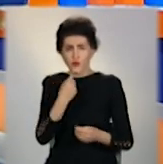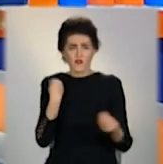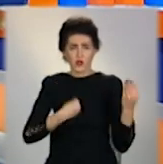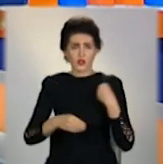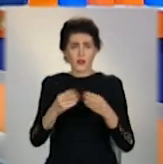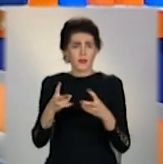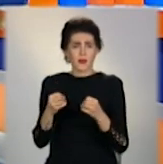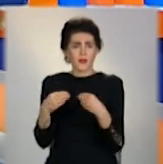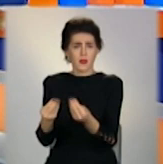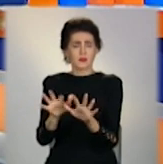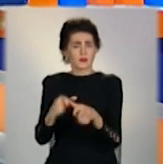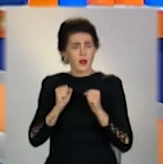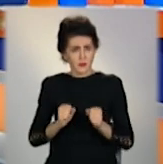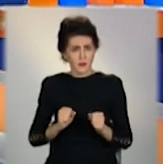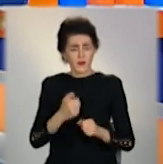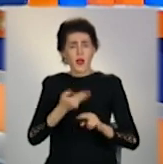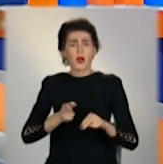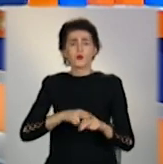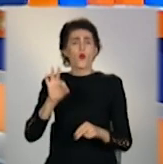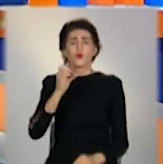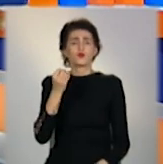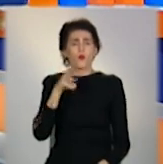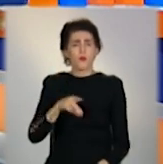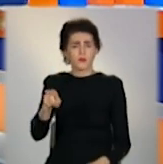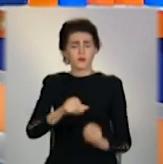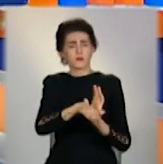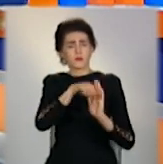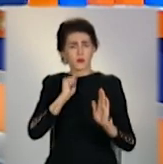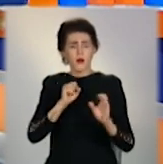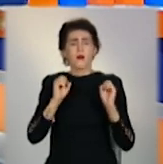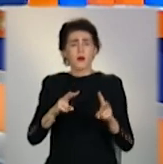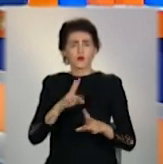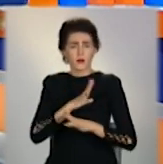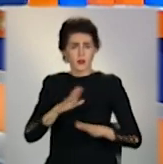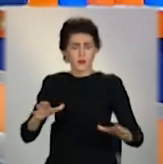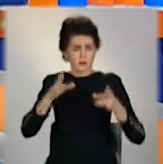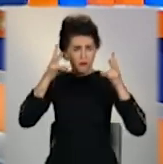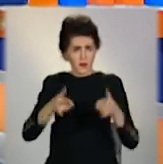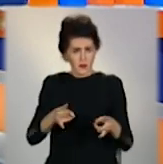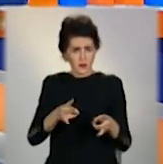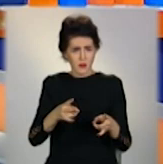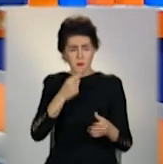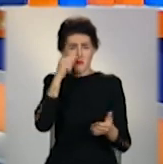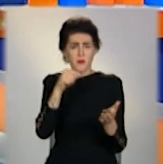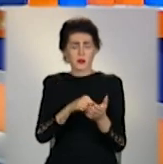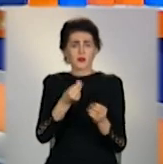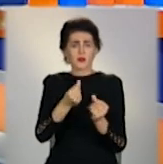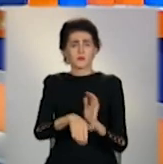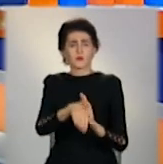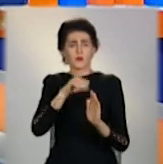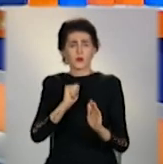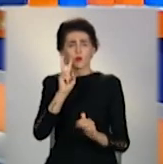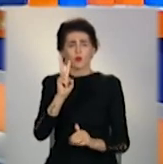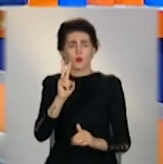дали забрати. Що то була за позика та як не втрапити у халепу, коли займаєш кошти у